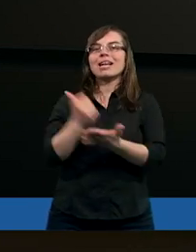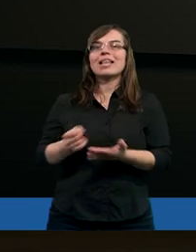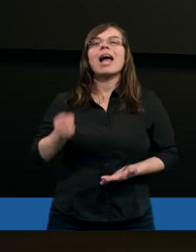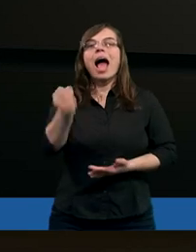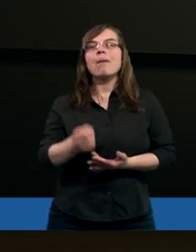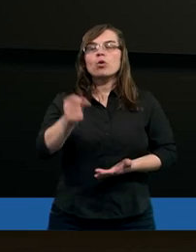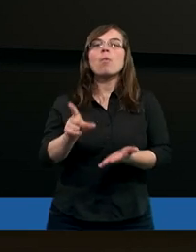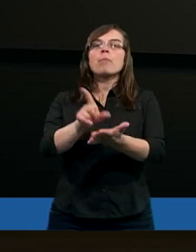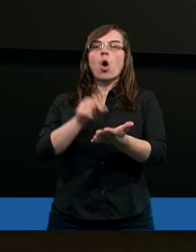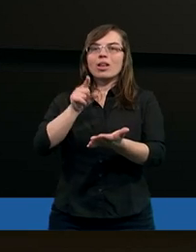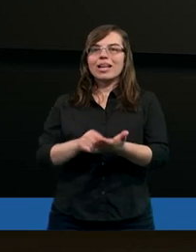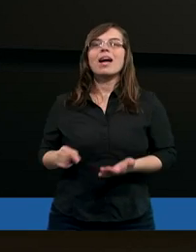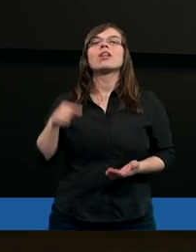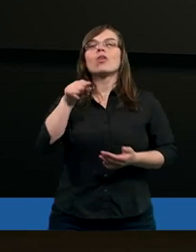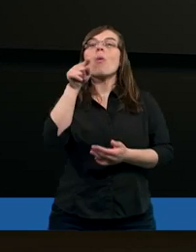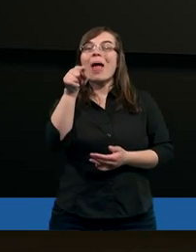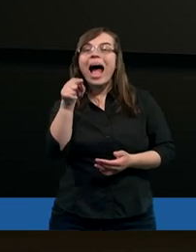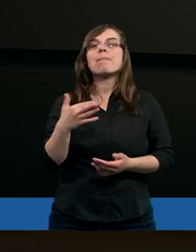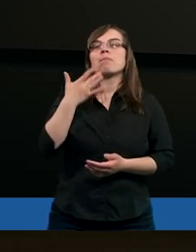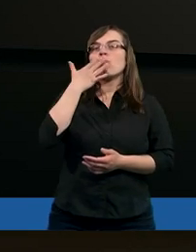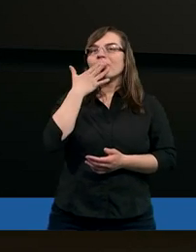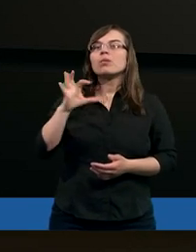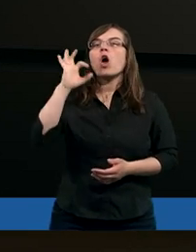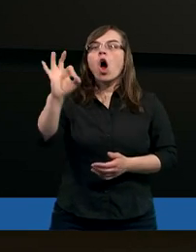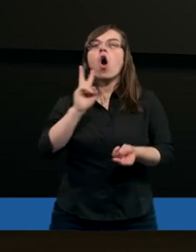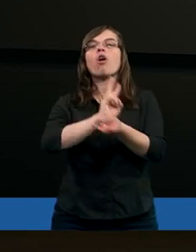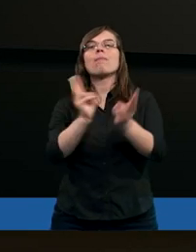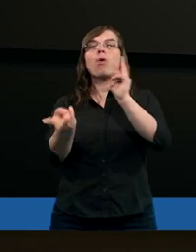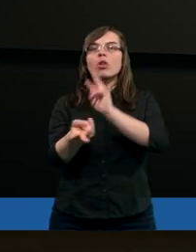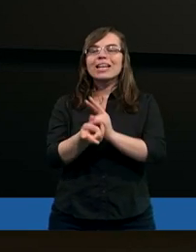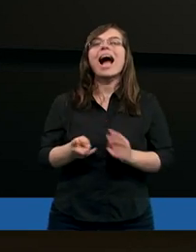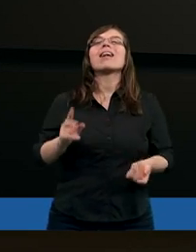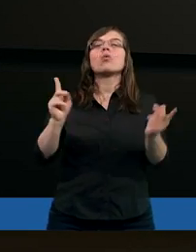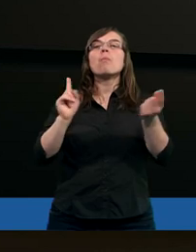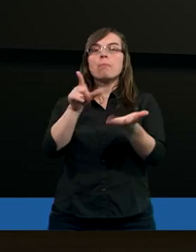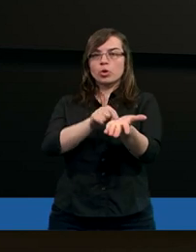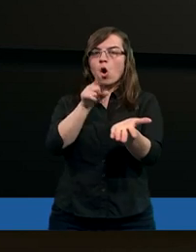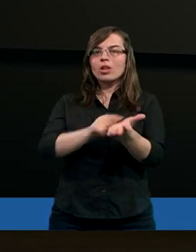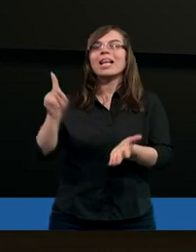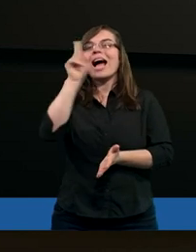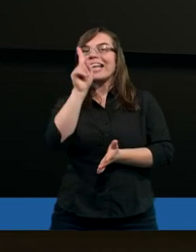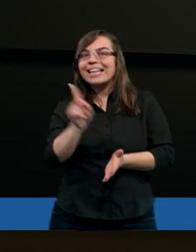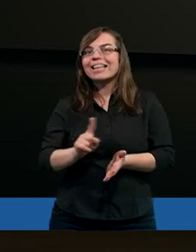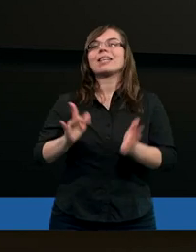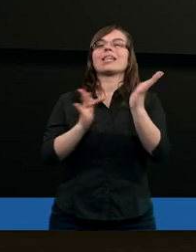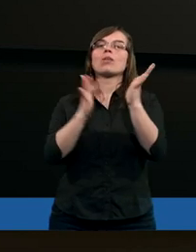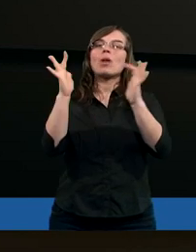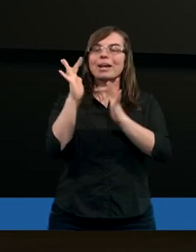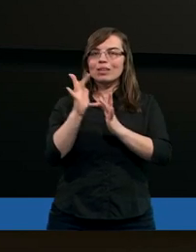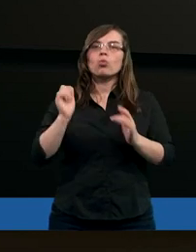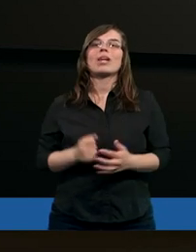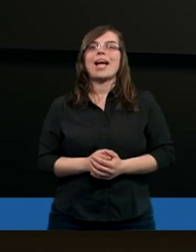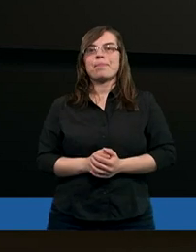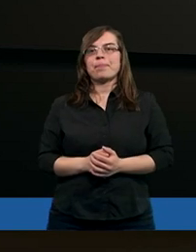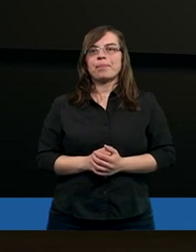apostoła Piotra, to tam mówiliśmy o spotkaniu Piotra z Jezusem Chrystusem.